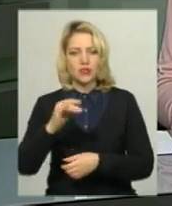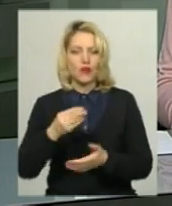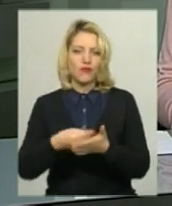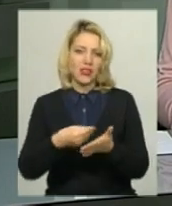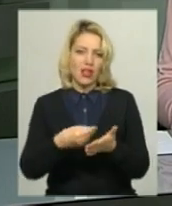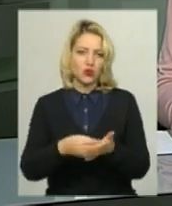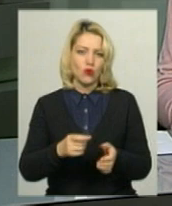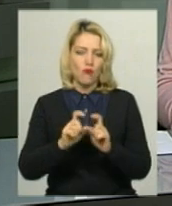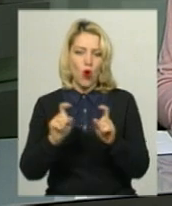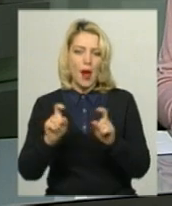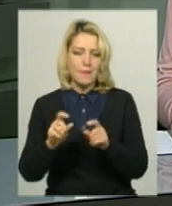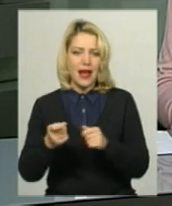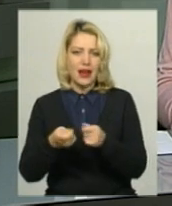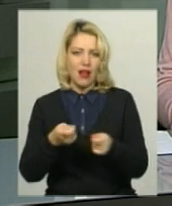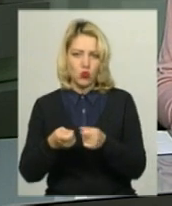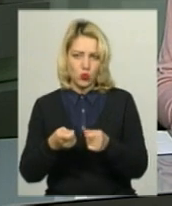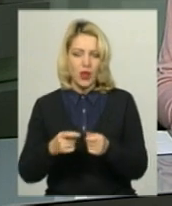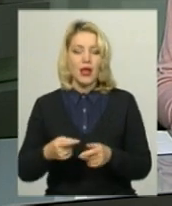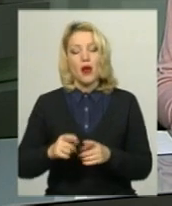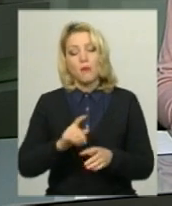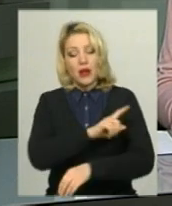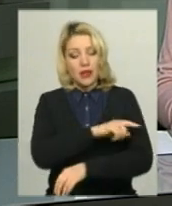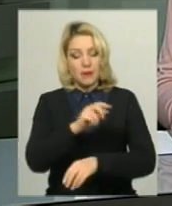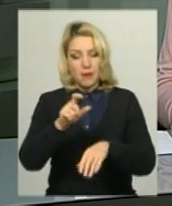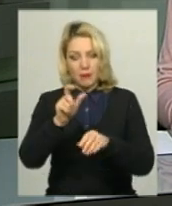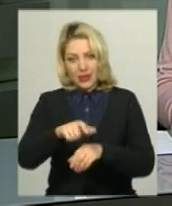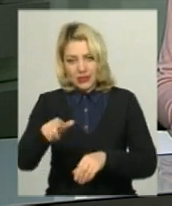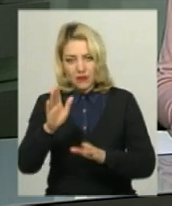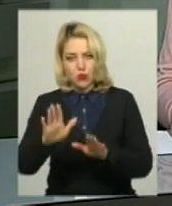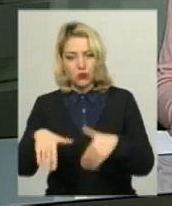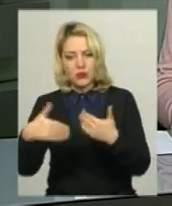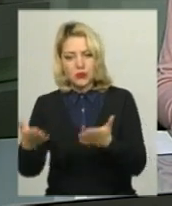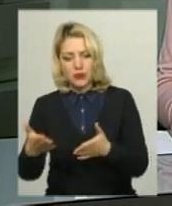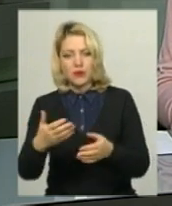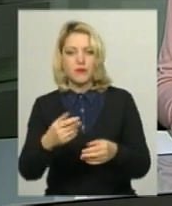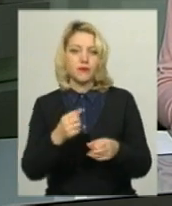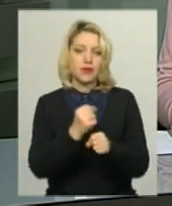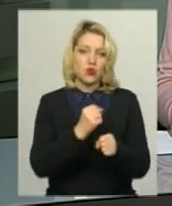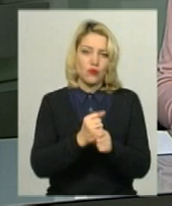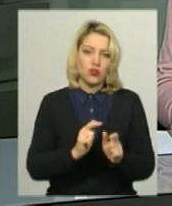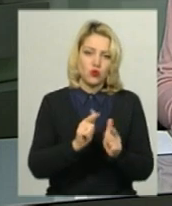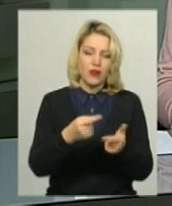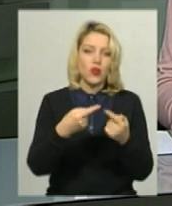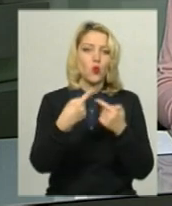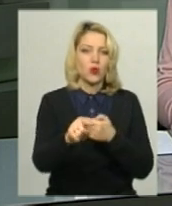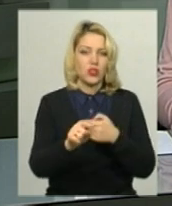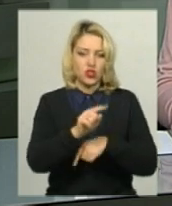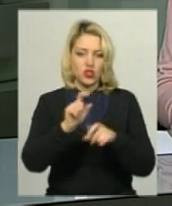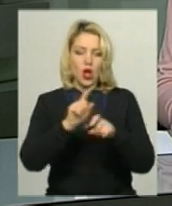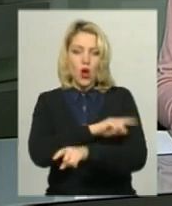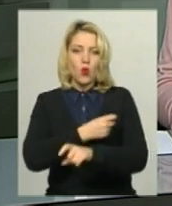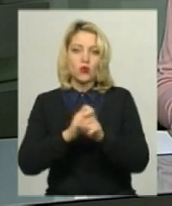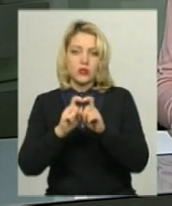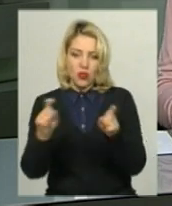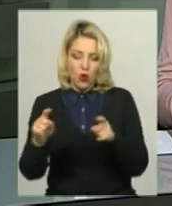фінансового апарату поліклінік. Працівникам пропонуватимуть працевлаштування в інших установах. Скорочення медичних працівників не